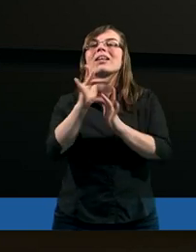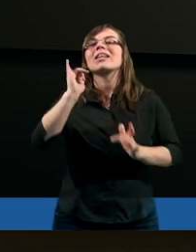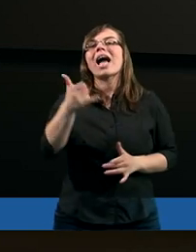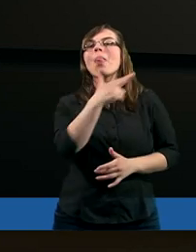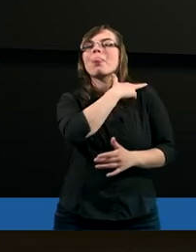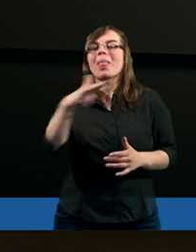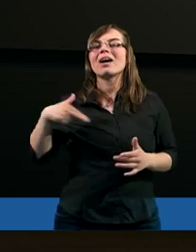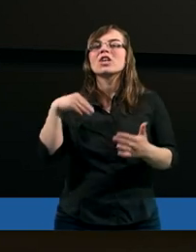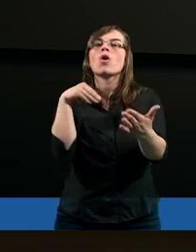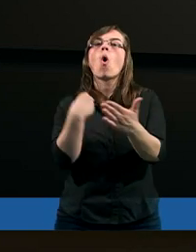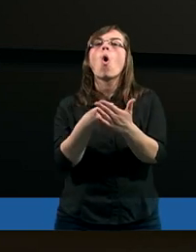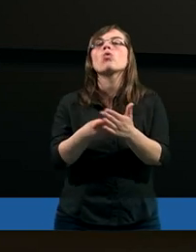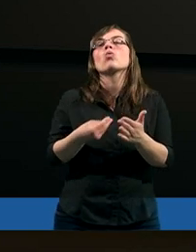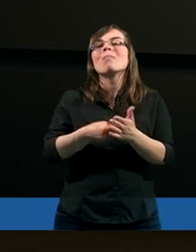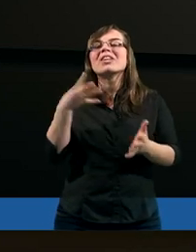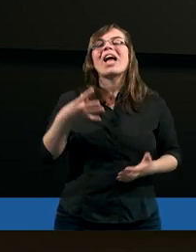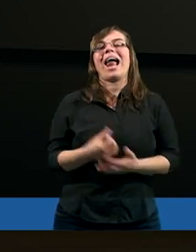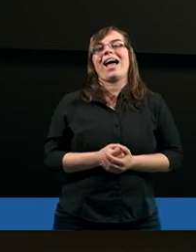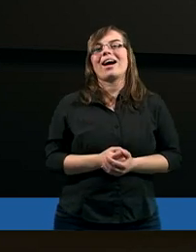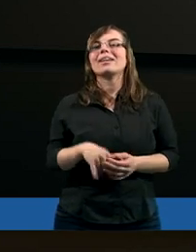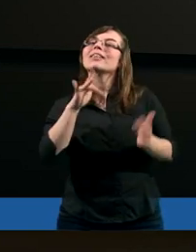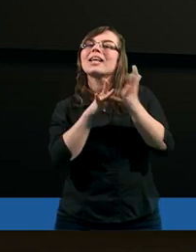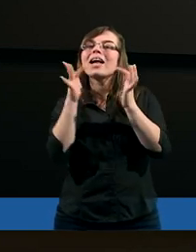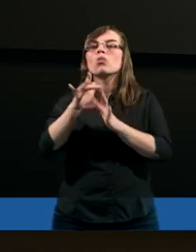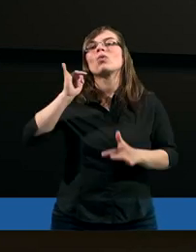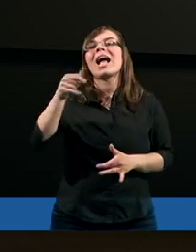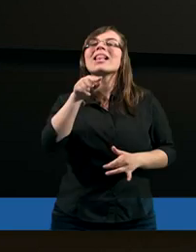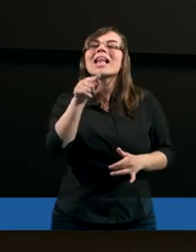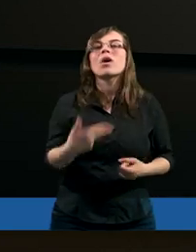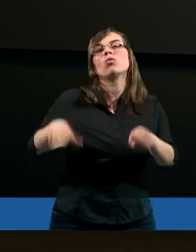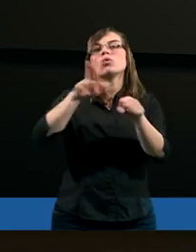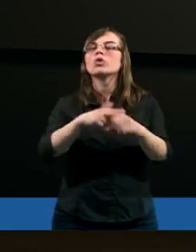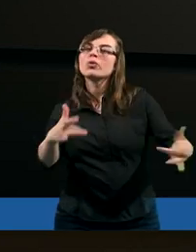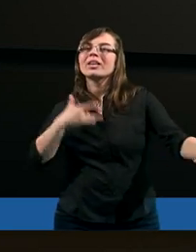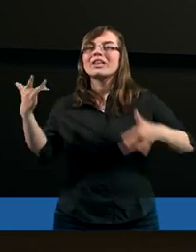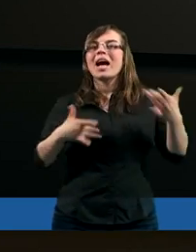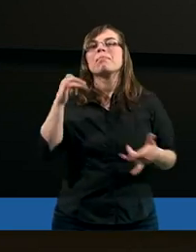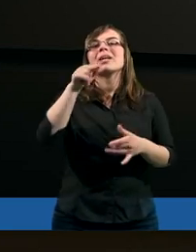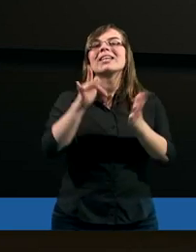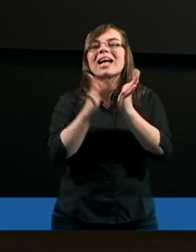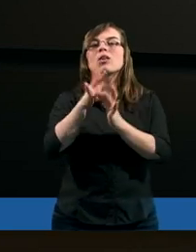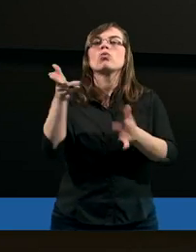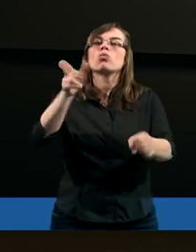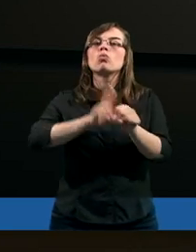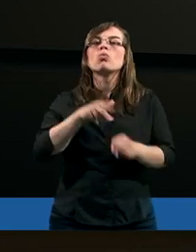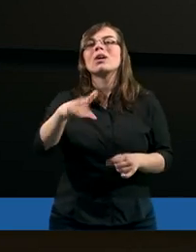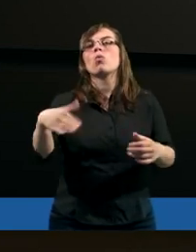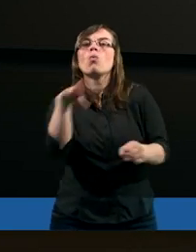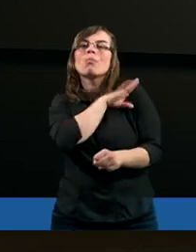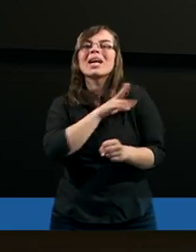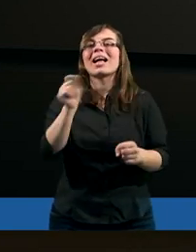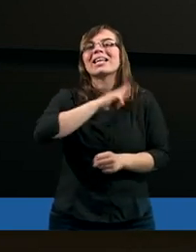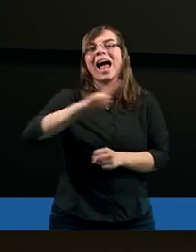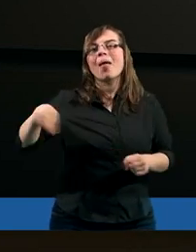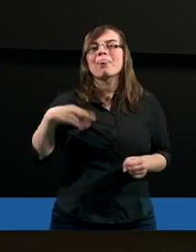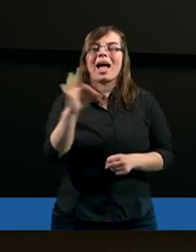Jezusa jako naszego odkupiciela, Jezusa jako tego, który cierpi, Jezusa tego, który